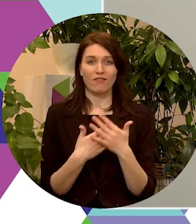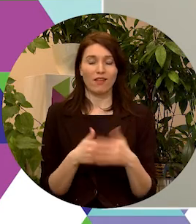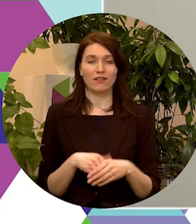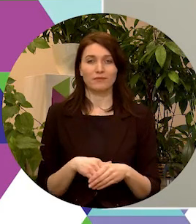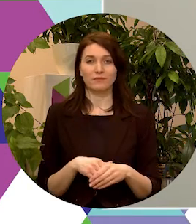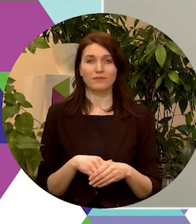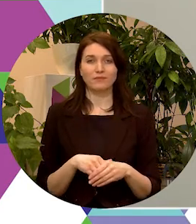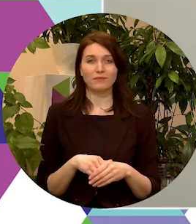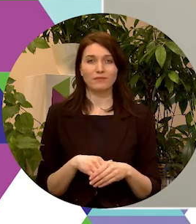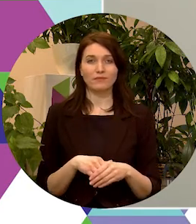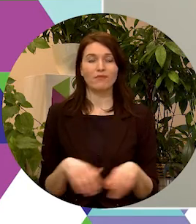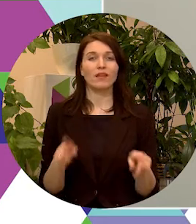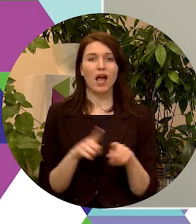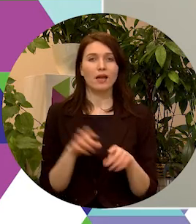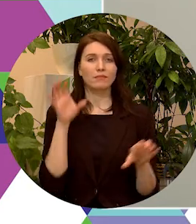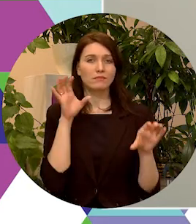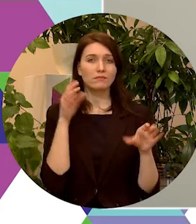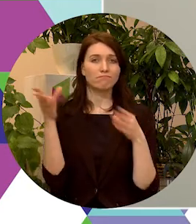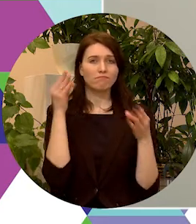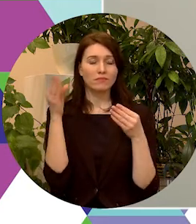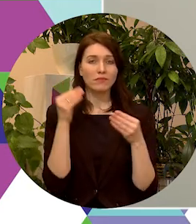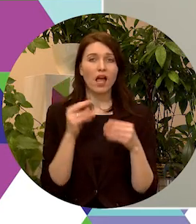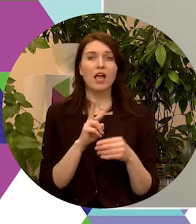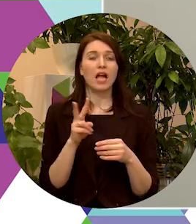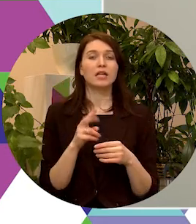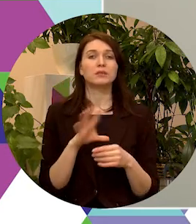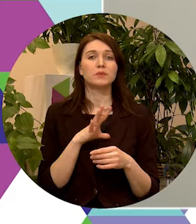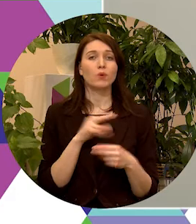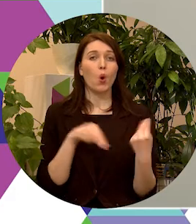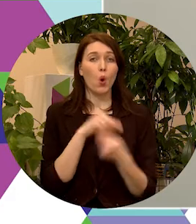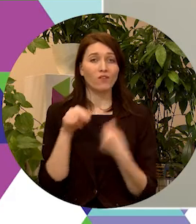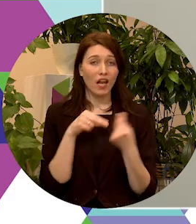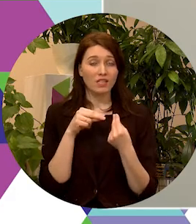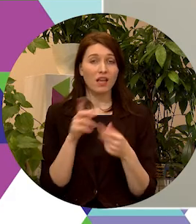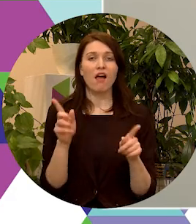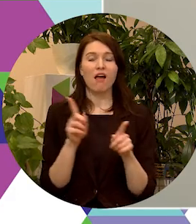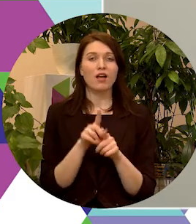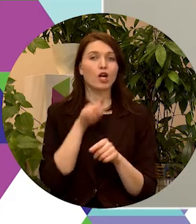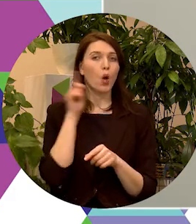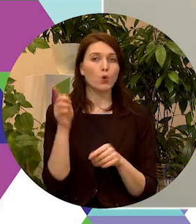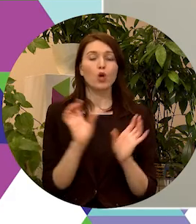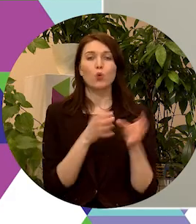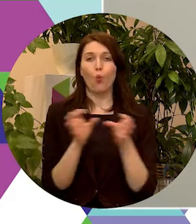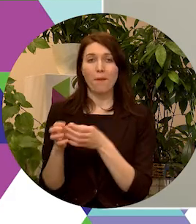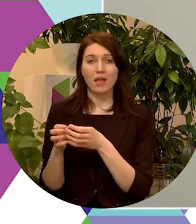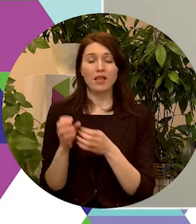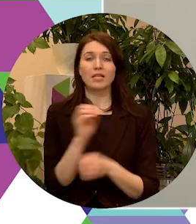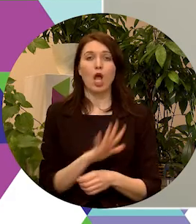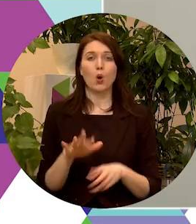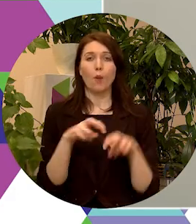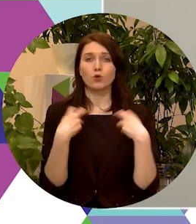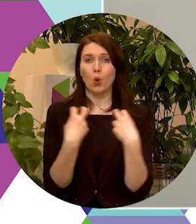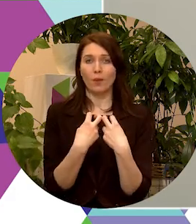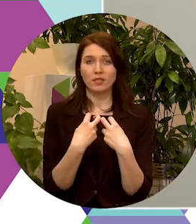Un arī saklausot to, kas ir izskanījis gan šajā konferencē, gan cipviet, jauniešu kopienās Eiropas komisija